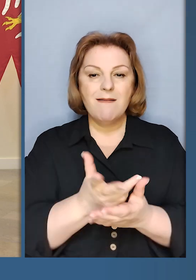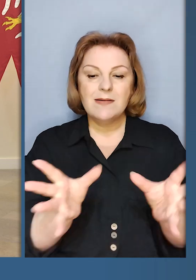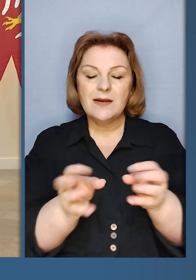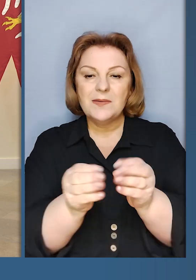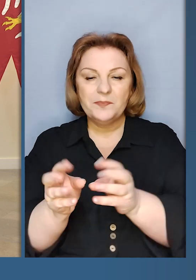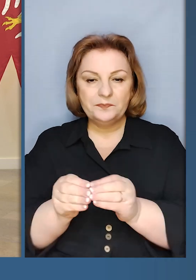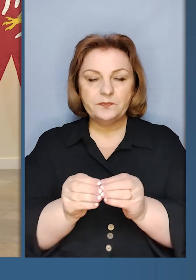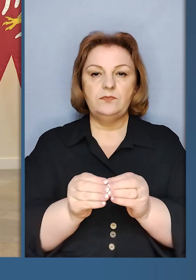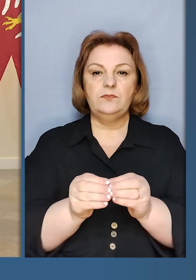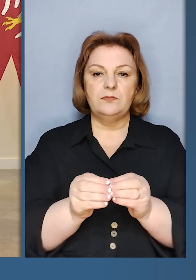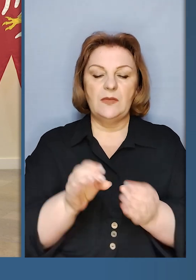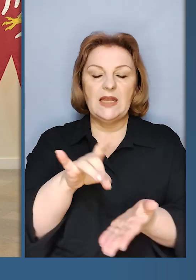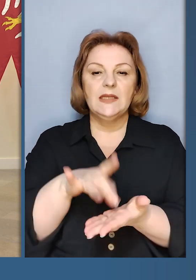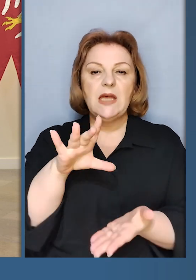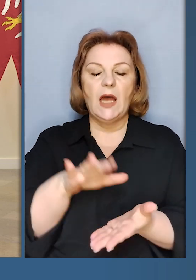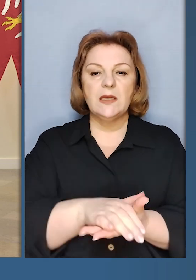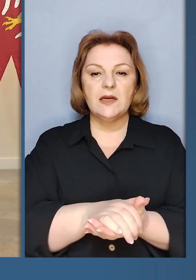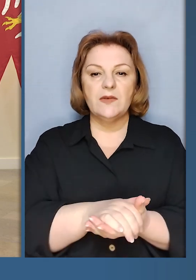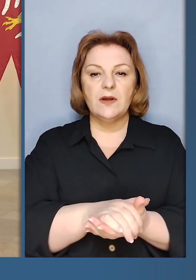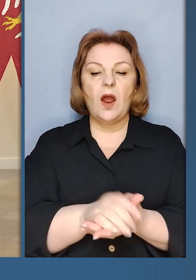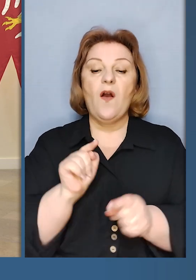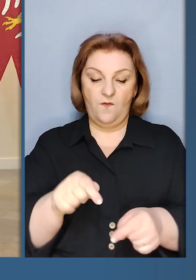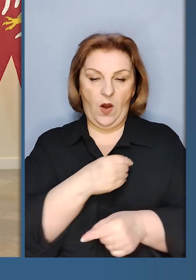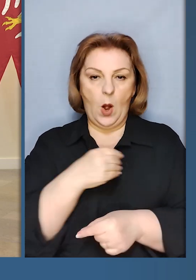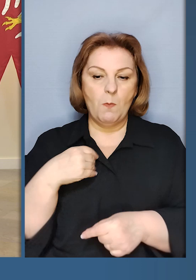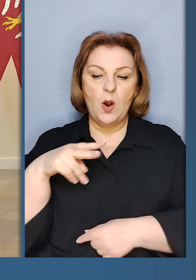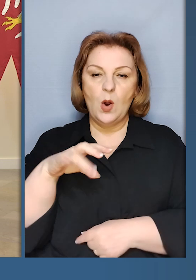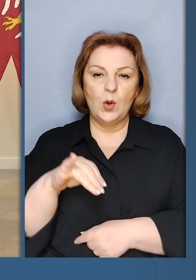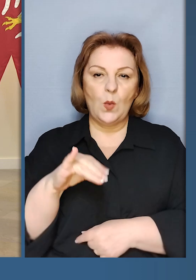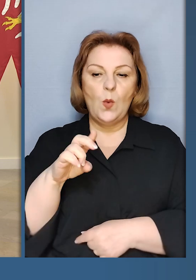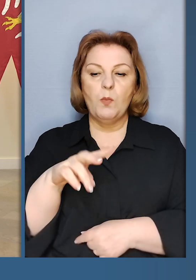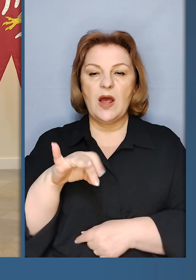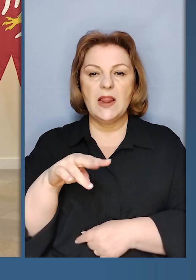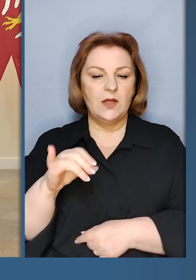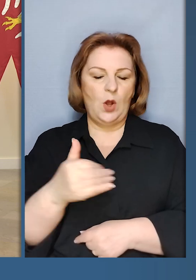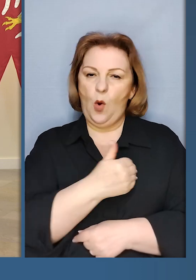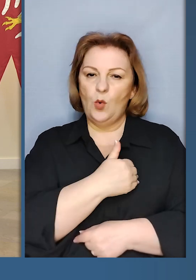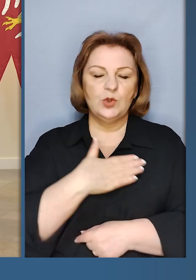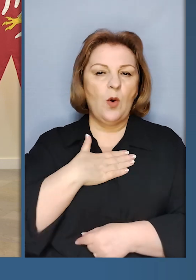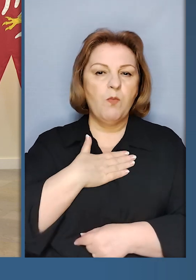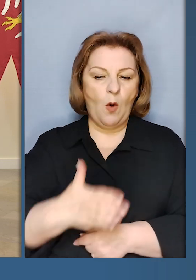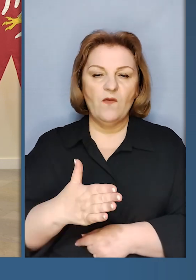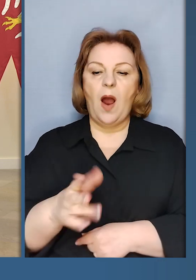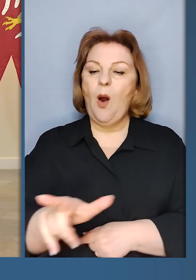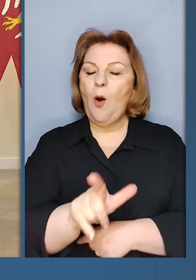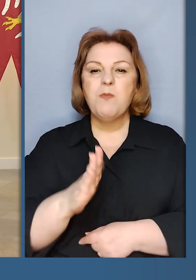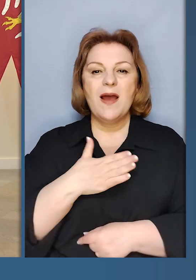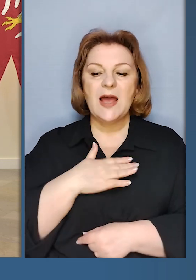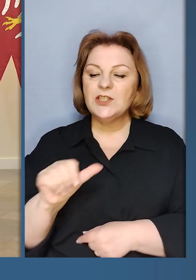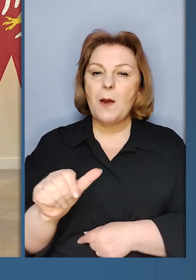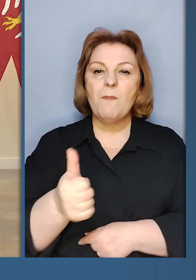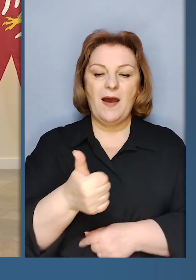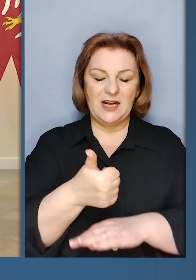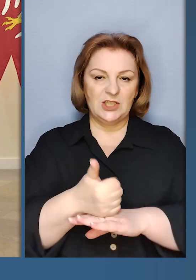центрів в Польщі, зокрема в Лубліні. Я хочу подякувати обом нашим першим